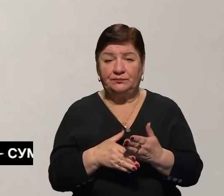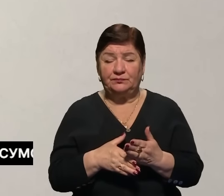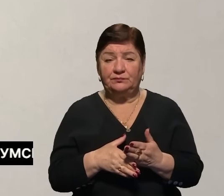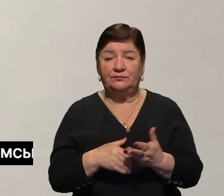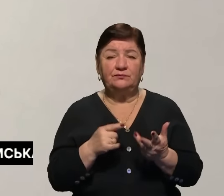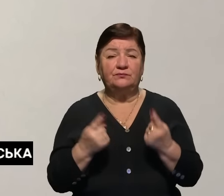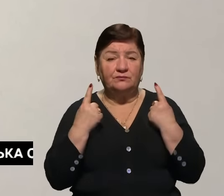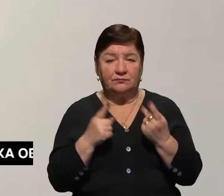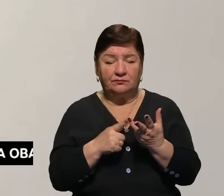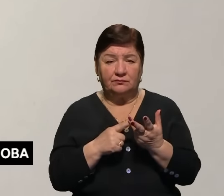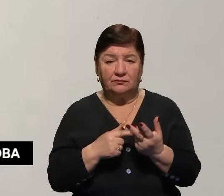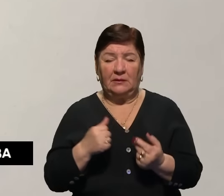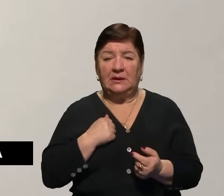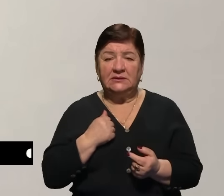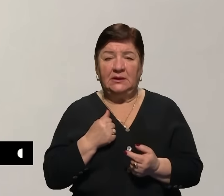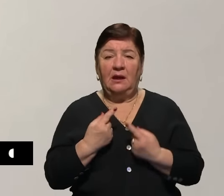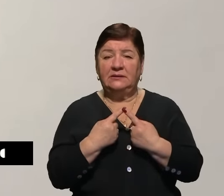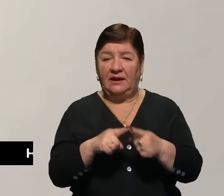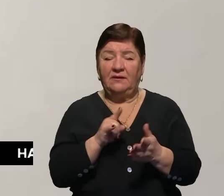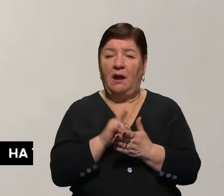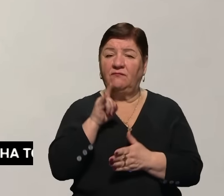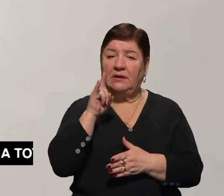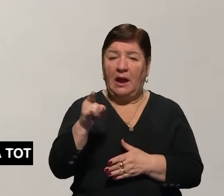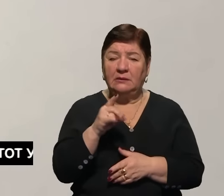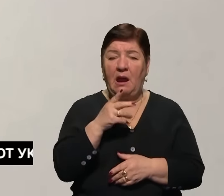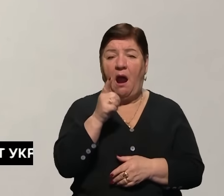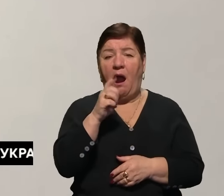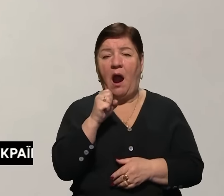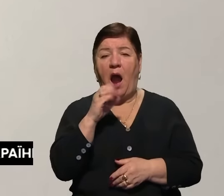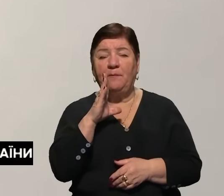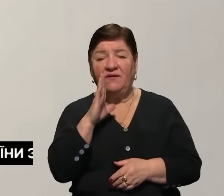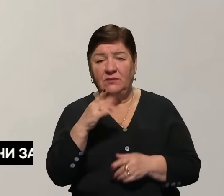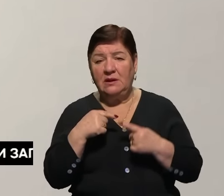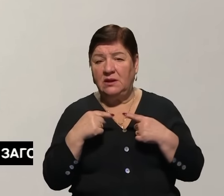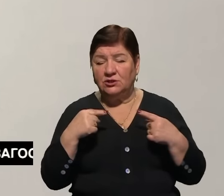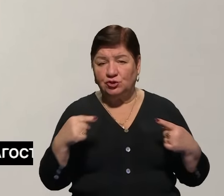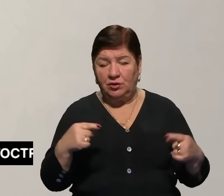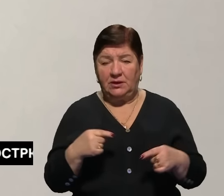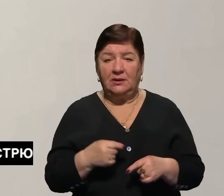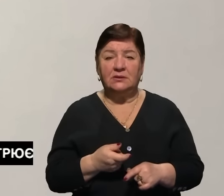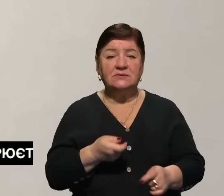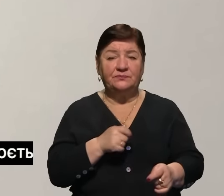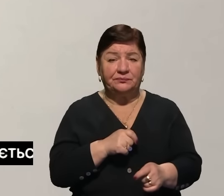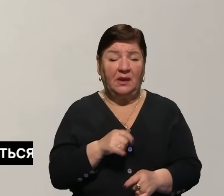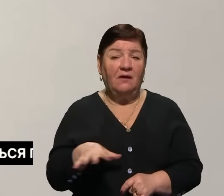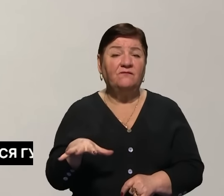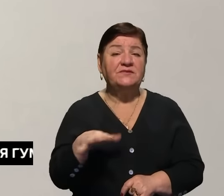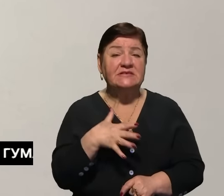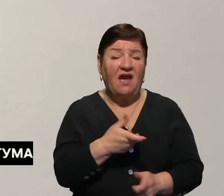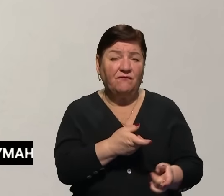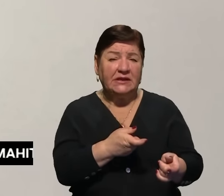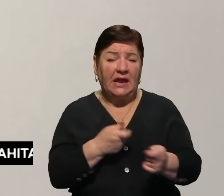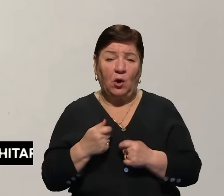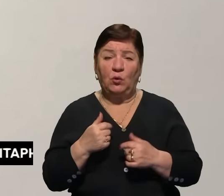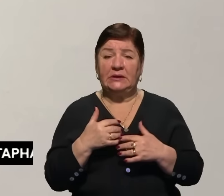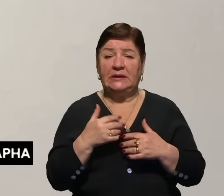техніки, авіації, капів, впів і таке інше. Ну, це витягує на себе